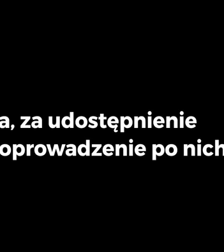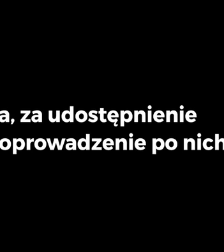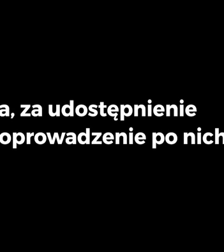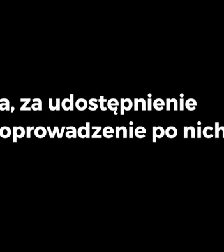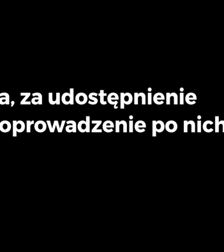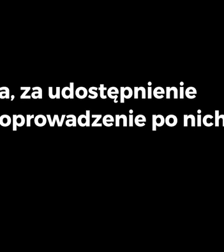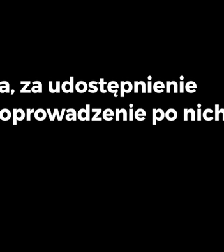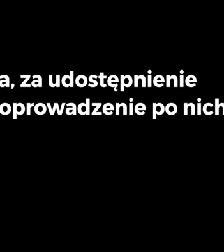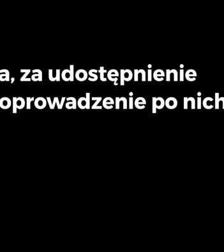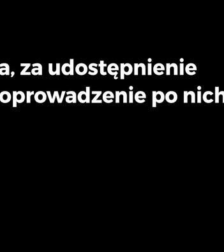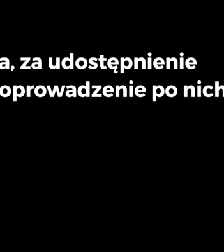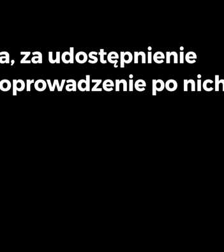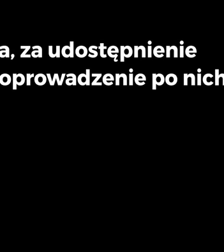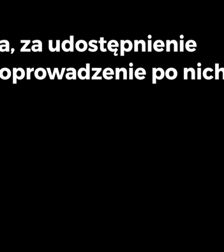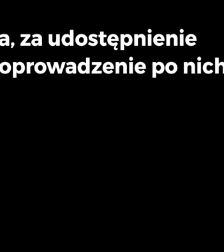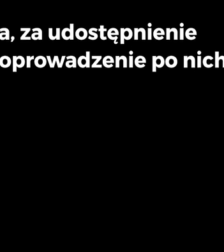Wzi Side